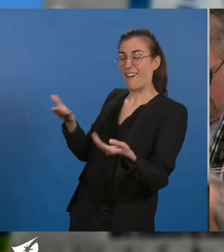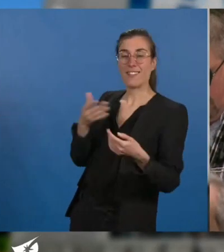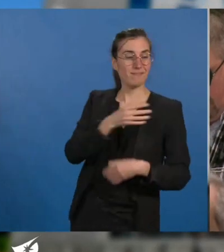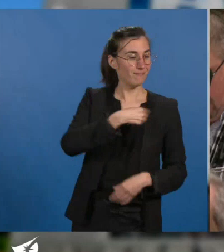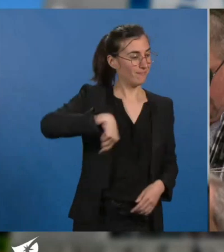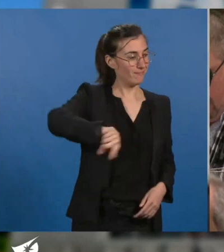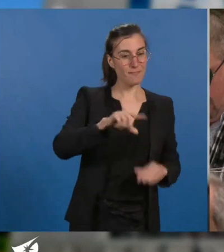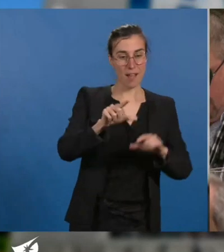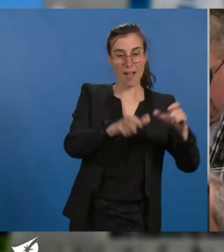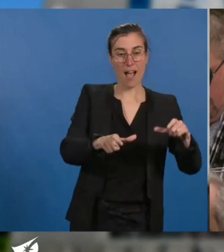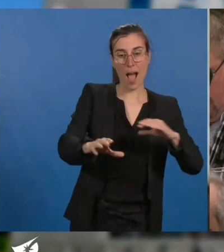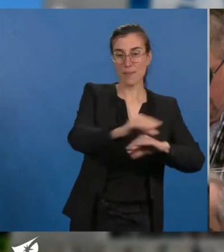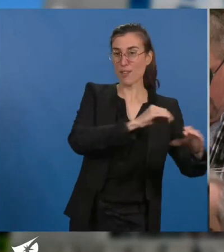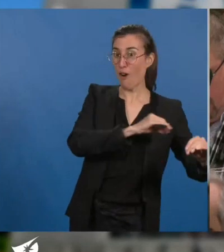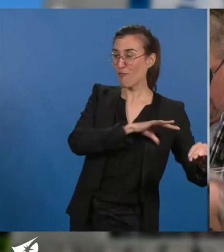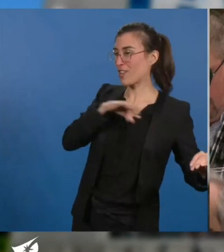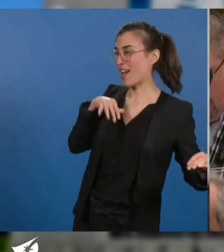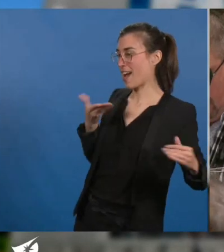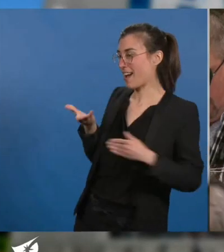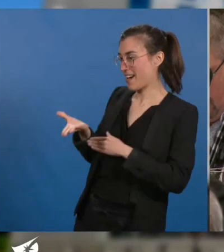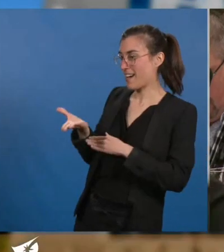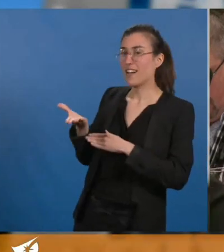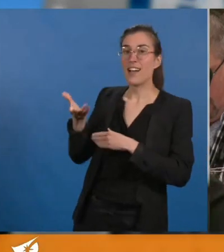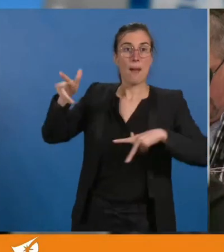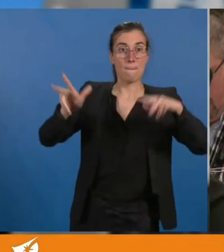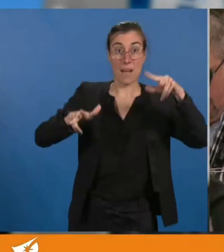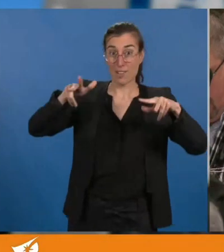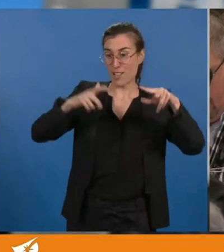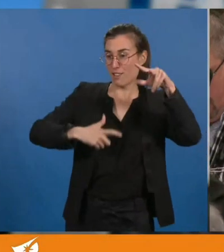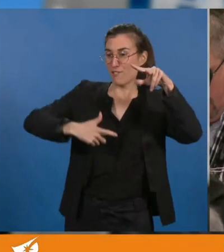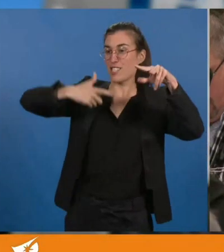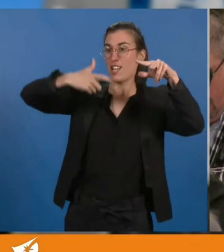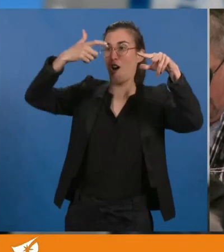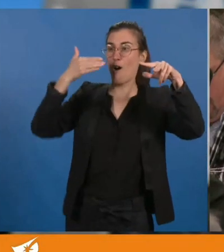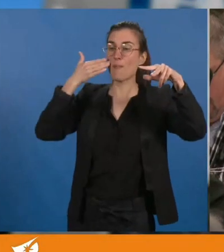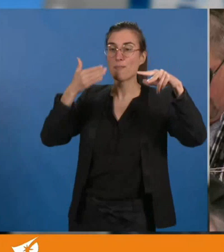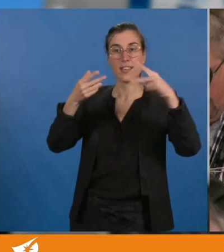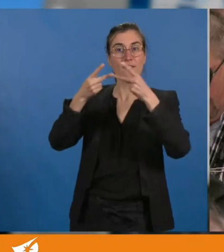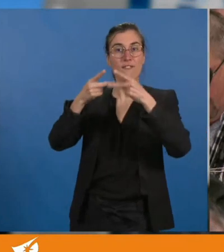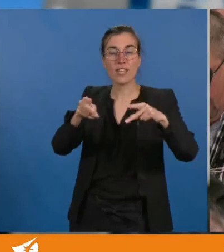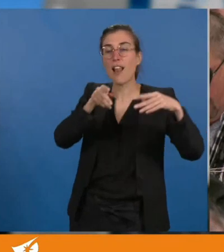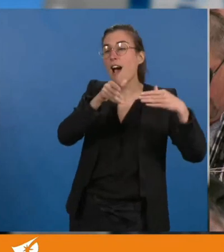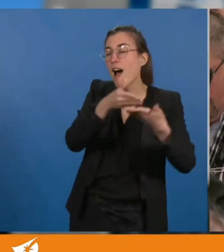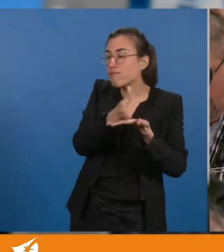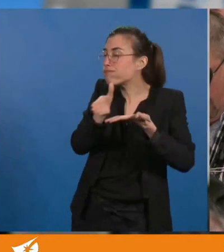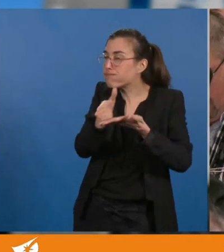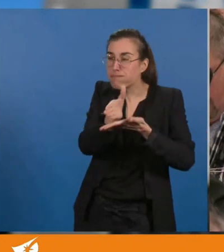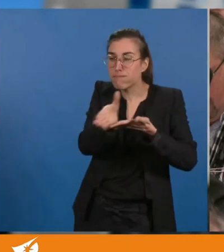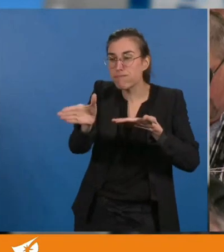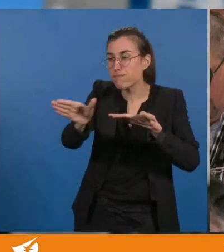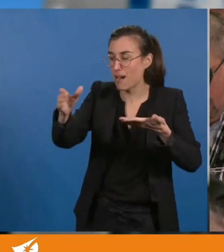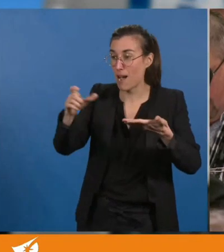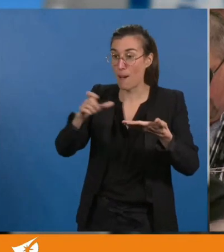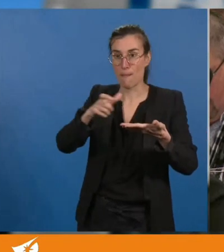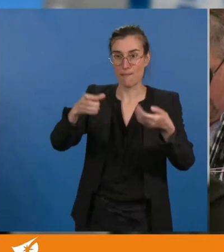par les maillonnettes géantes de Royale de Luxe constitue un événement unique, un événement dont se souviendra